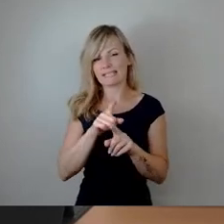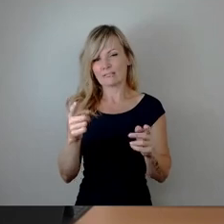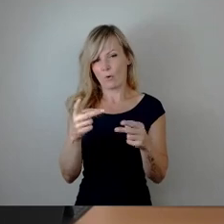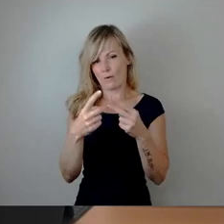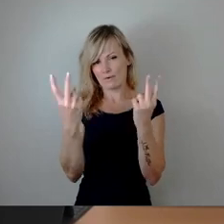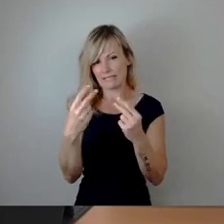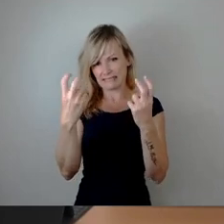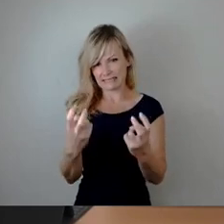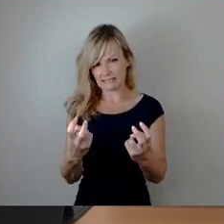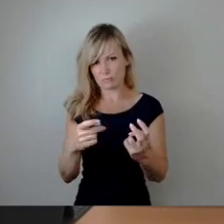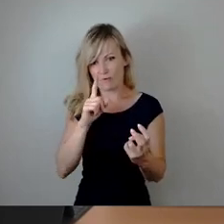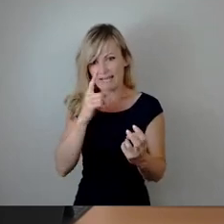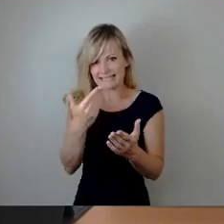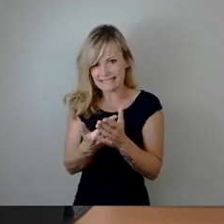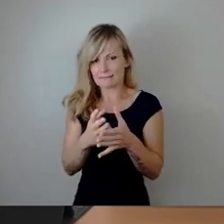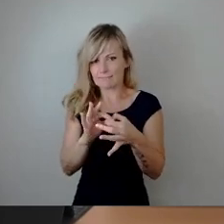sollen.